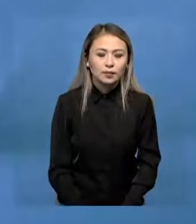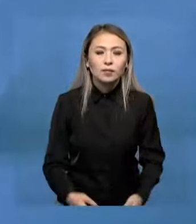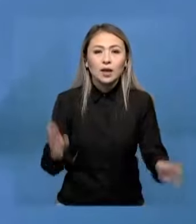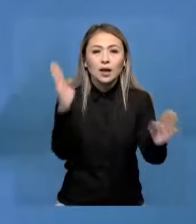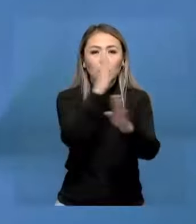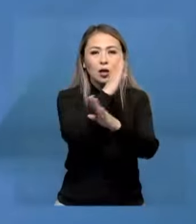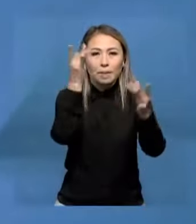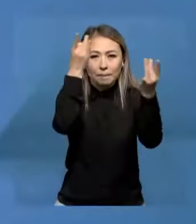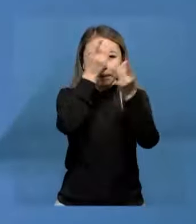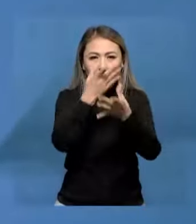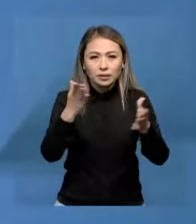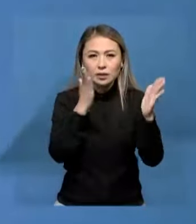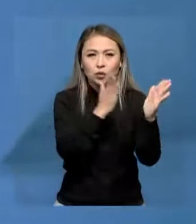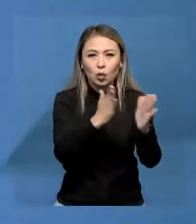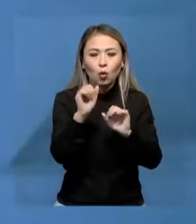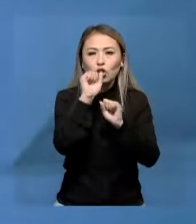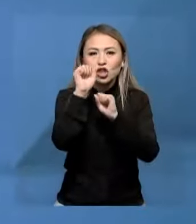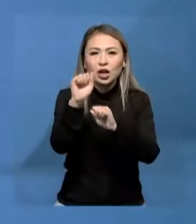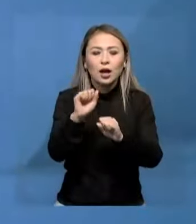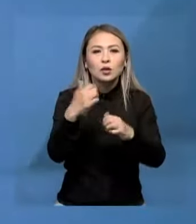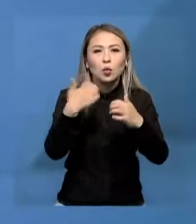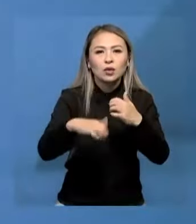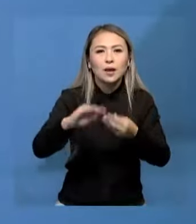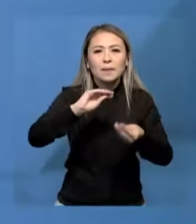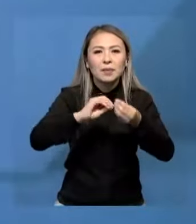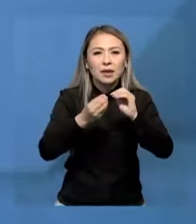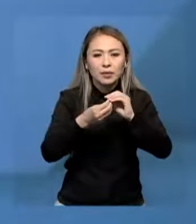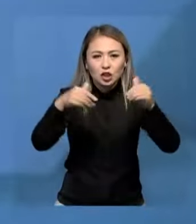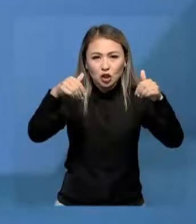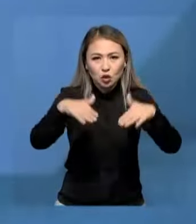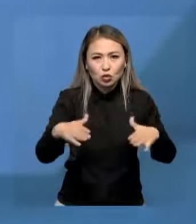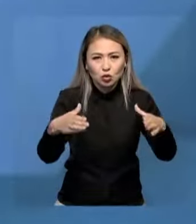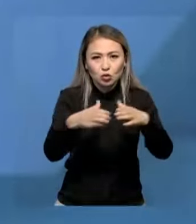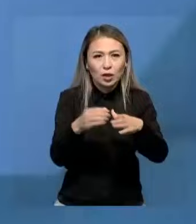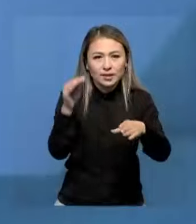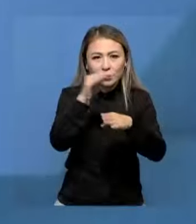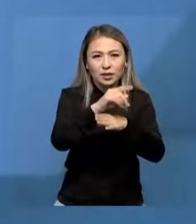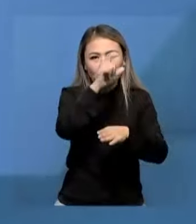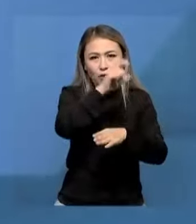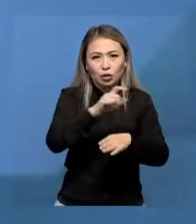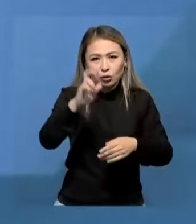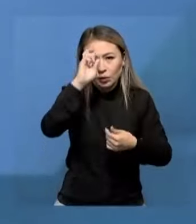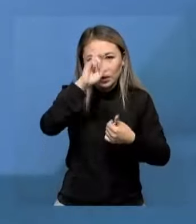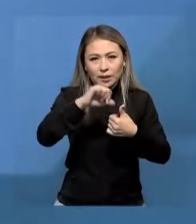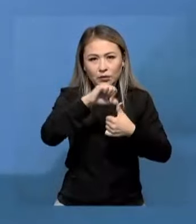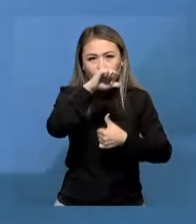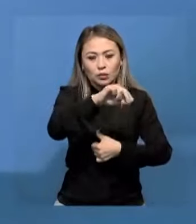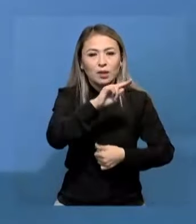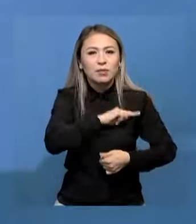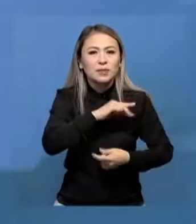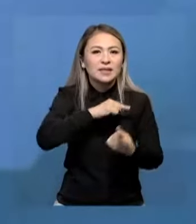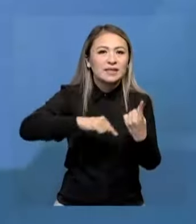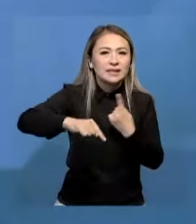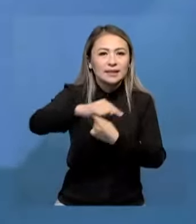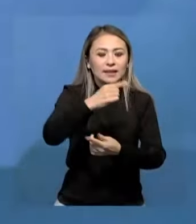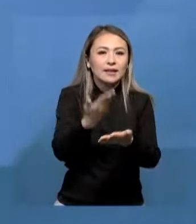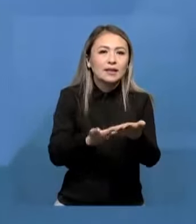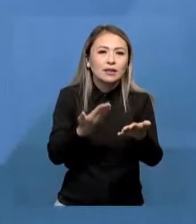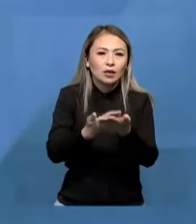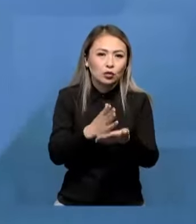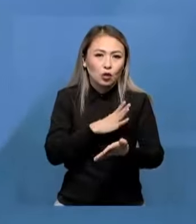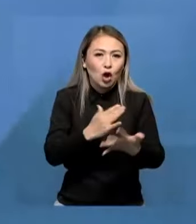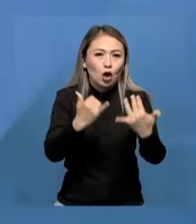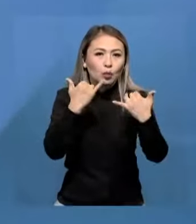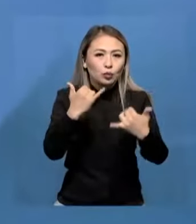Экологиялық мәдениетті қалыптастыру және қоршаған орда проблемаларын шешу үшінен азаматтарды үкметтігіміз ұйымдар мен бизнесті